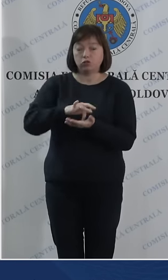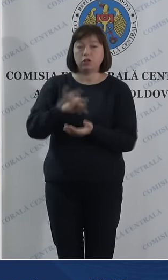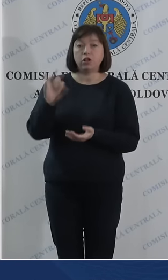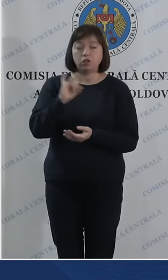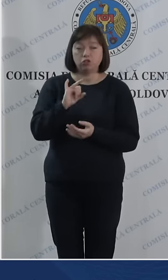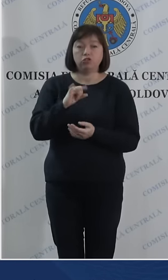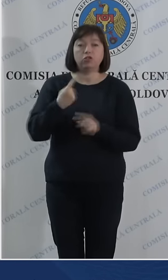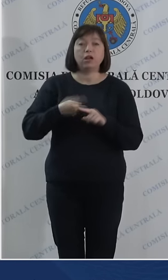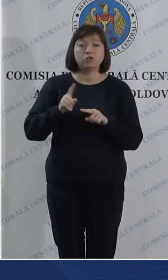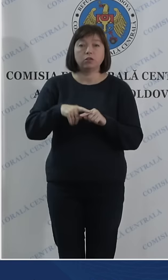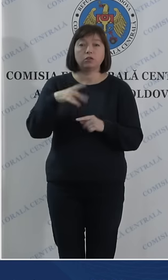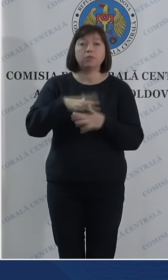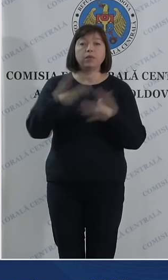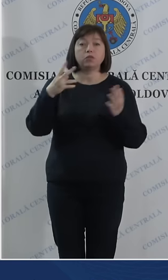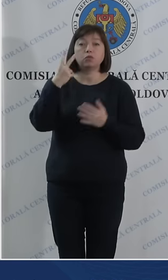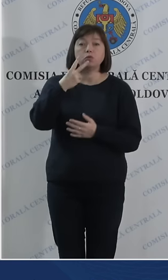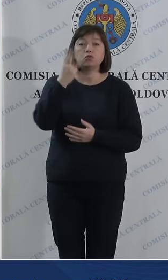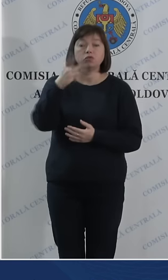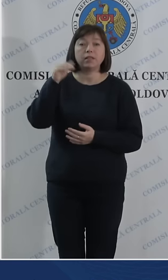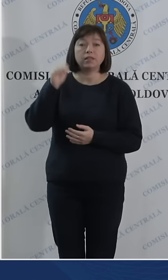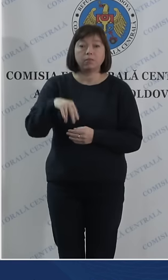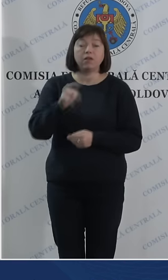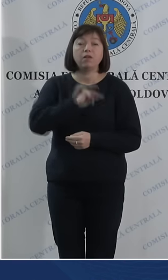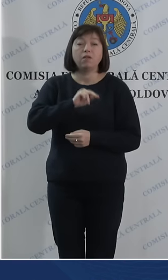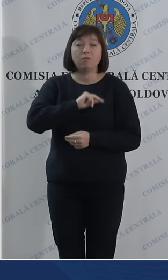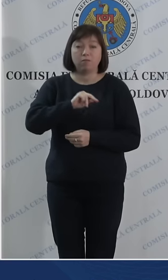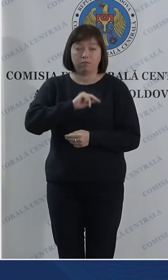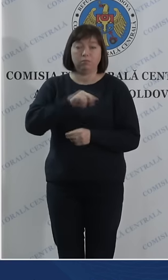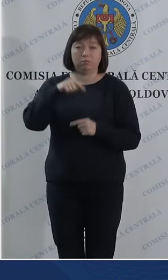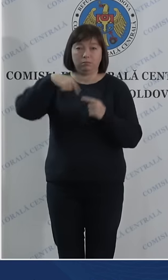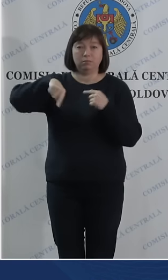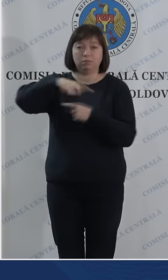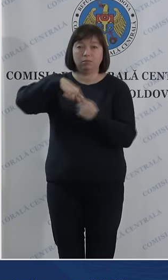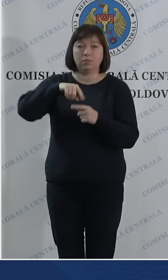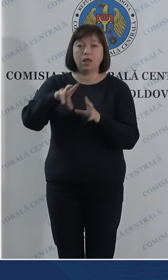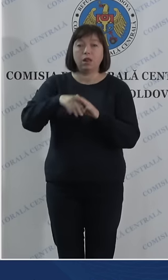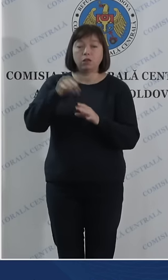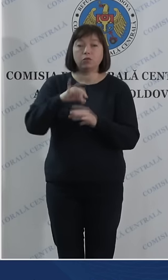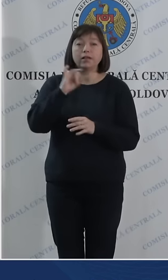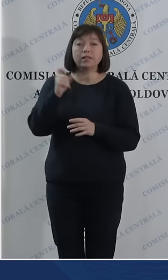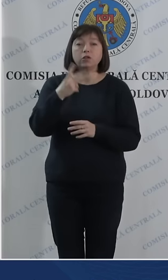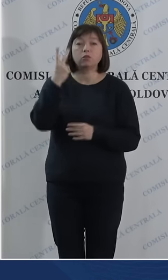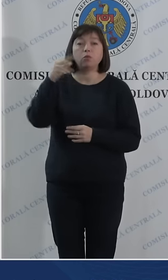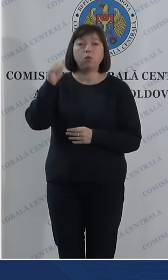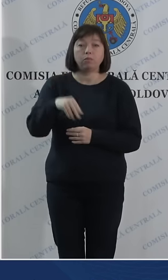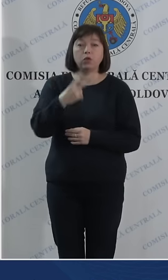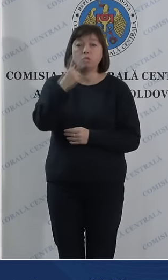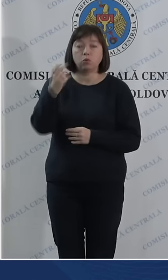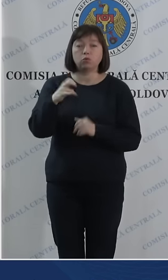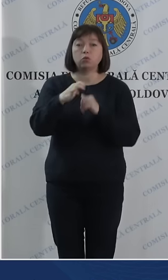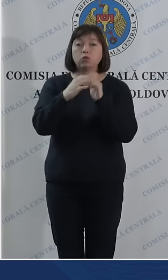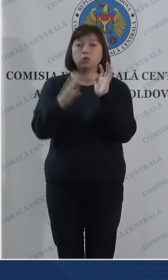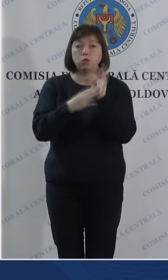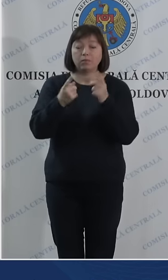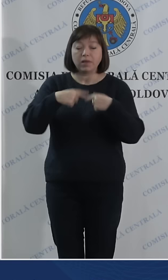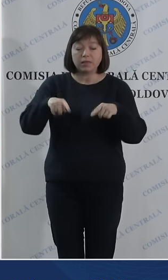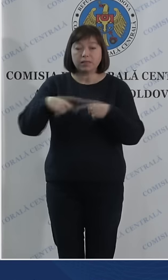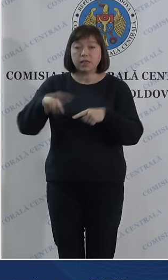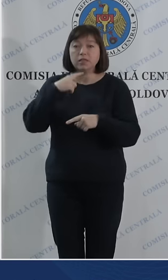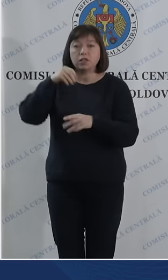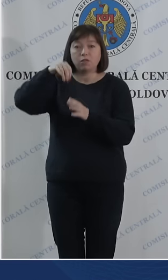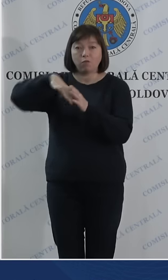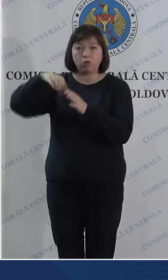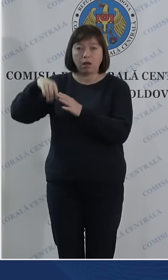și cei peste 23.000 de funcționari electorali din cele 2.219 secții de